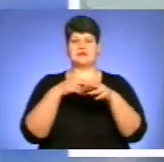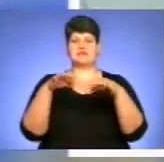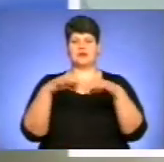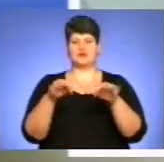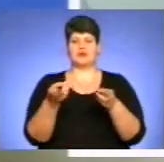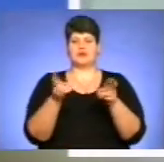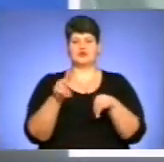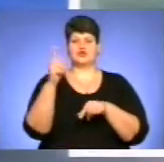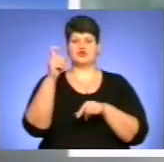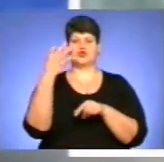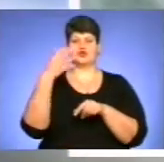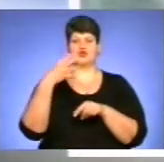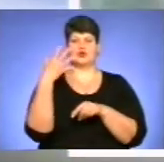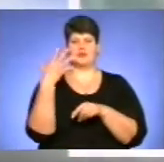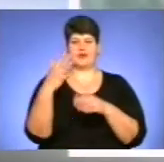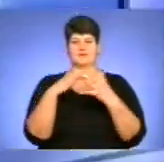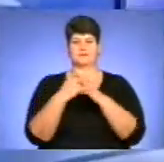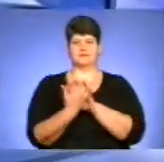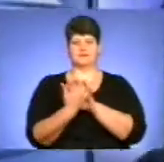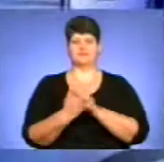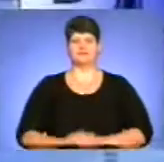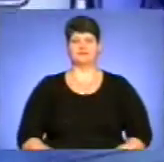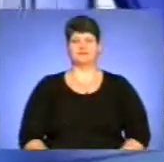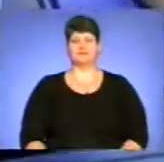Доброго вечора.